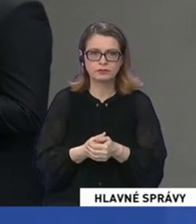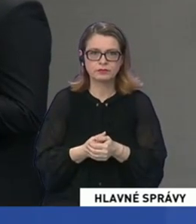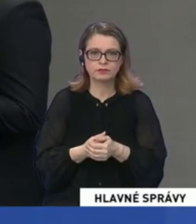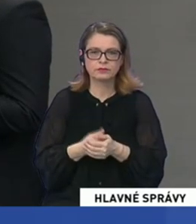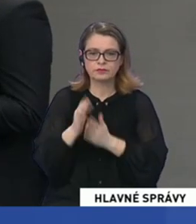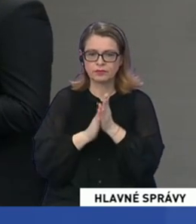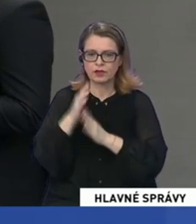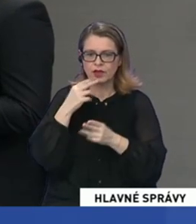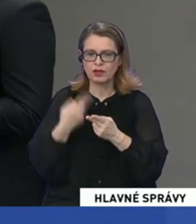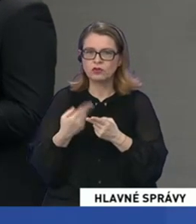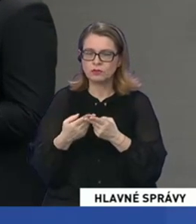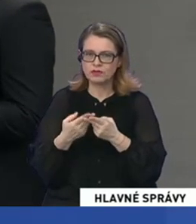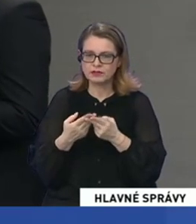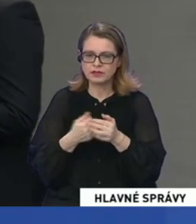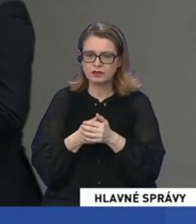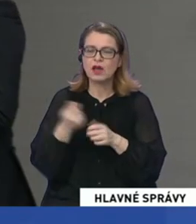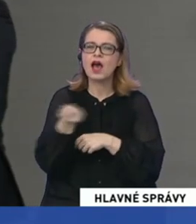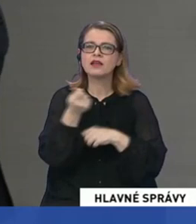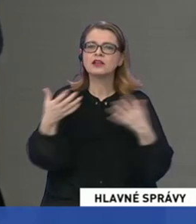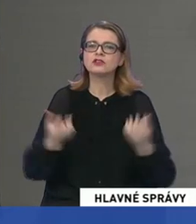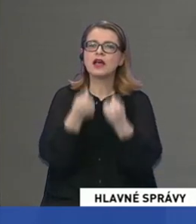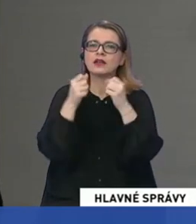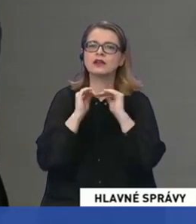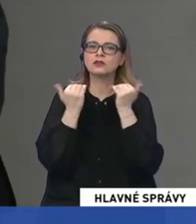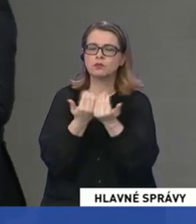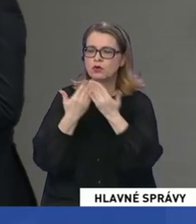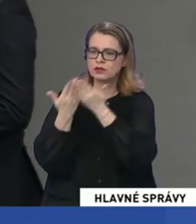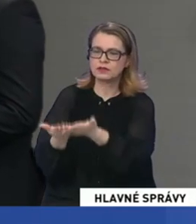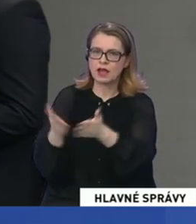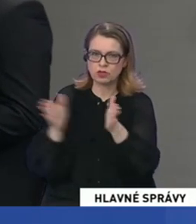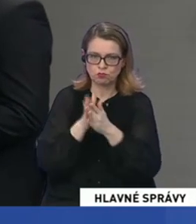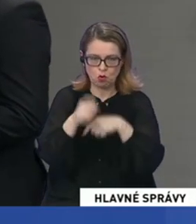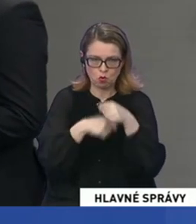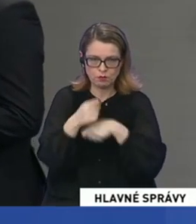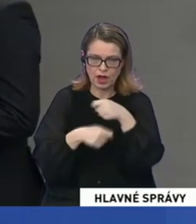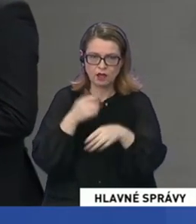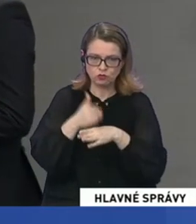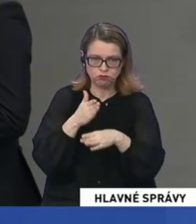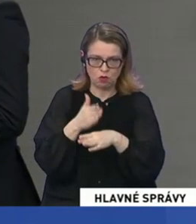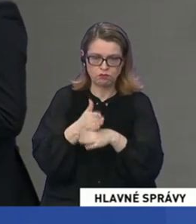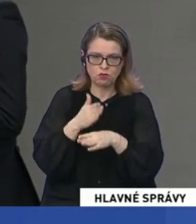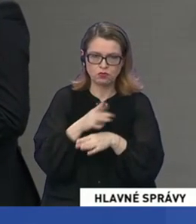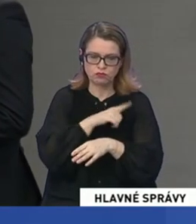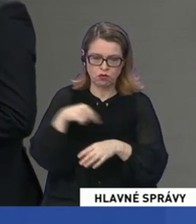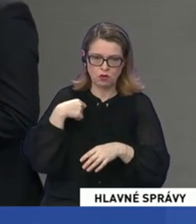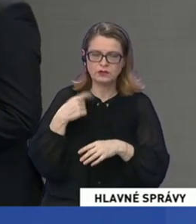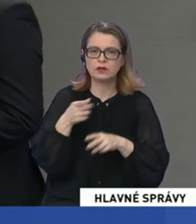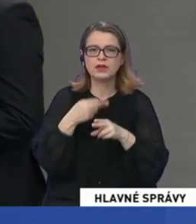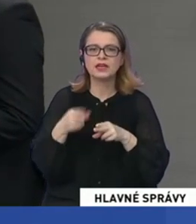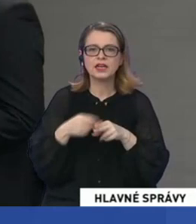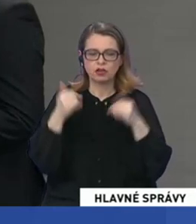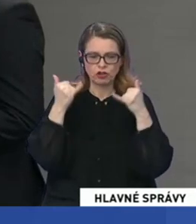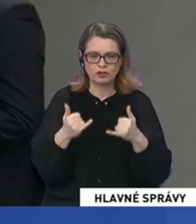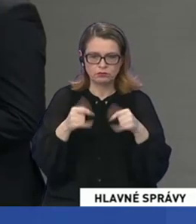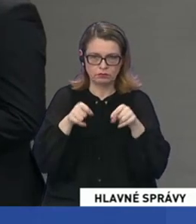Môžete odpovedať? Môžem. Hasičský záchranný zbor poskytoje súčinnosť zložkám policerného zboru pri riešení tejto krízové